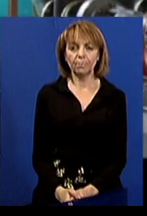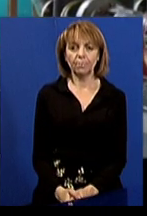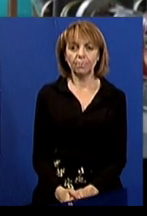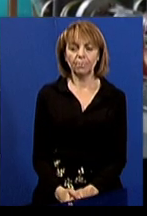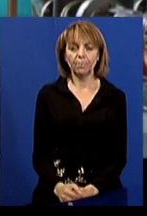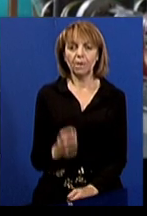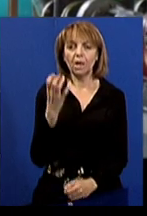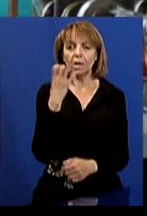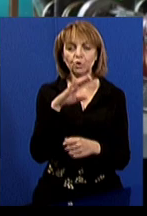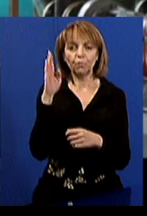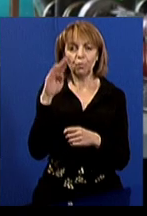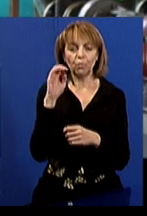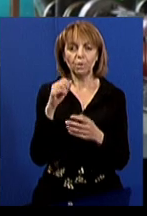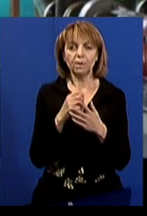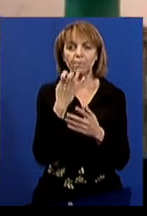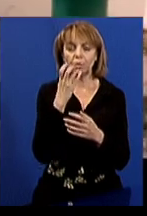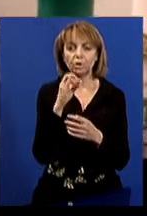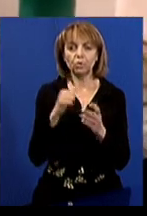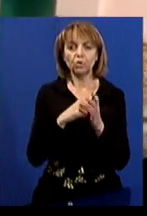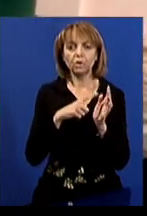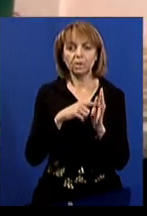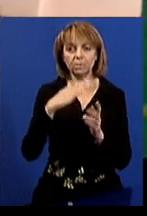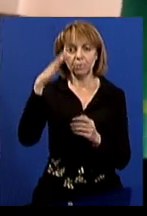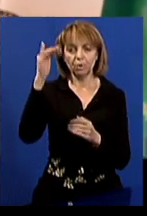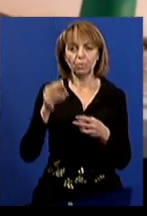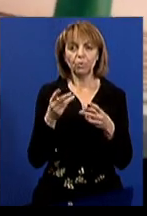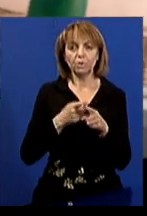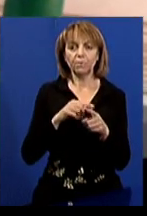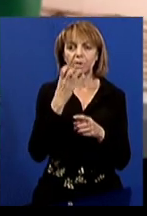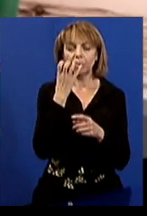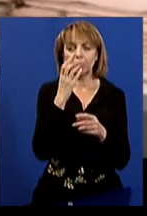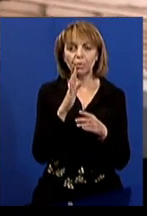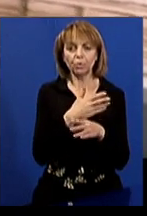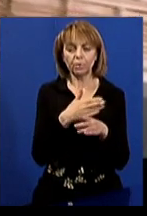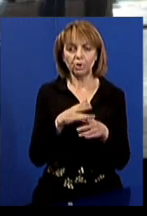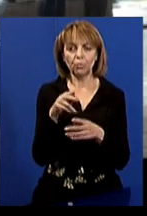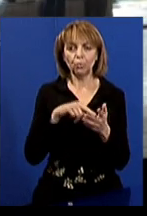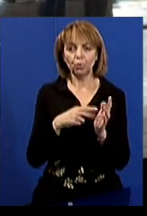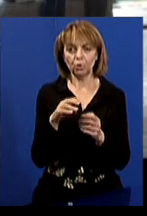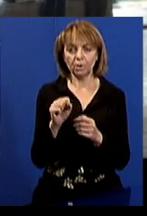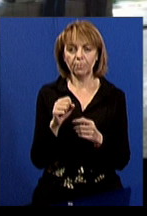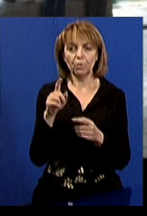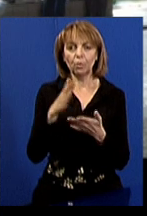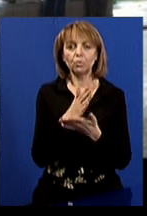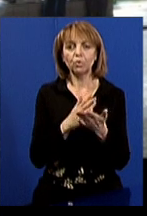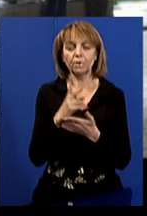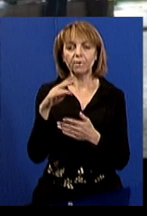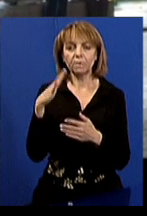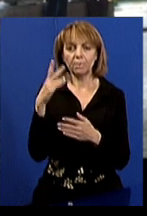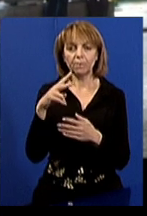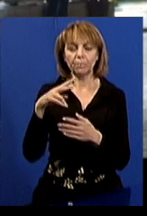Гарячу воду та теплоносій до 16-поверхівки подають ось цього теплорозподільчого пункту. Він обслуговує 25